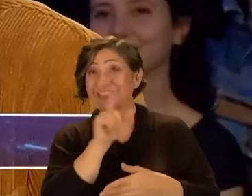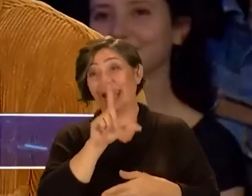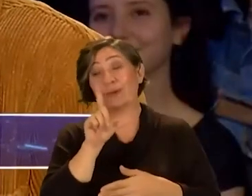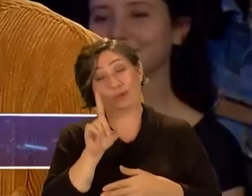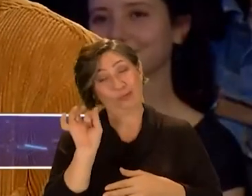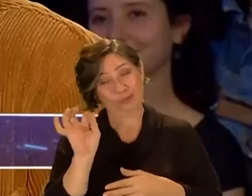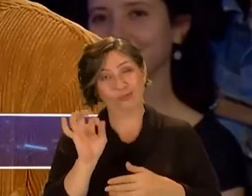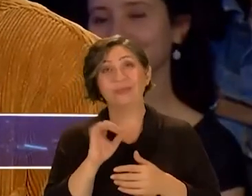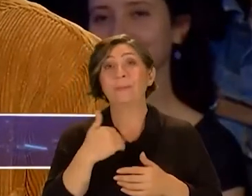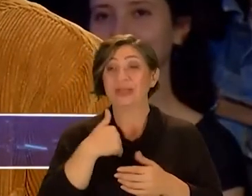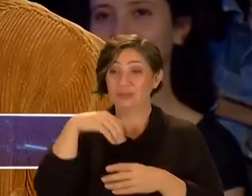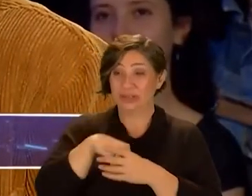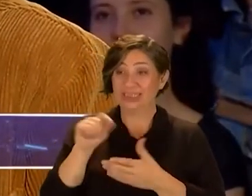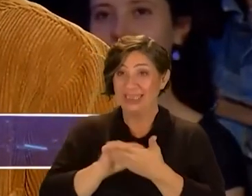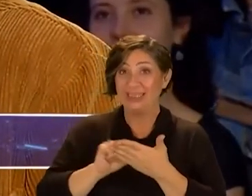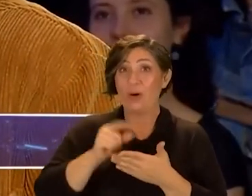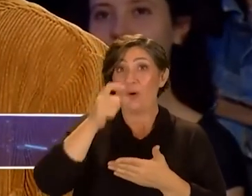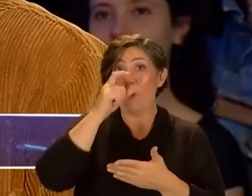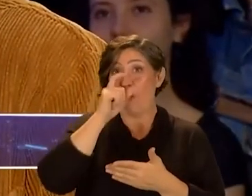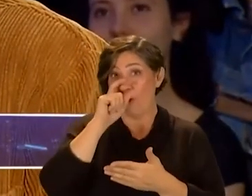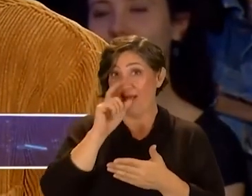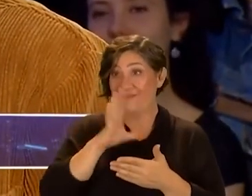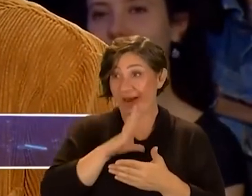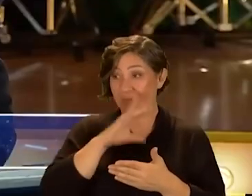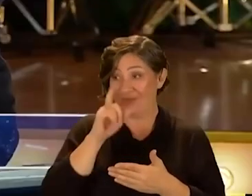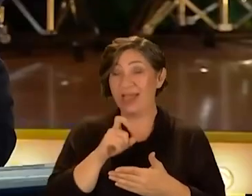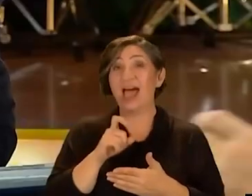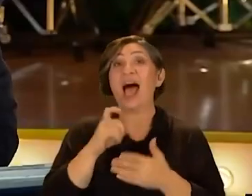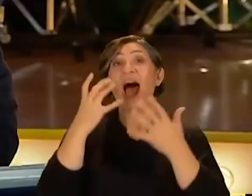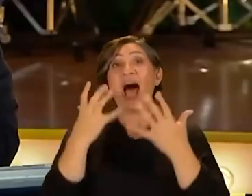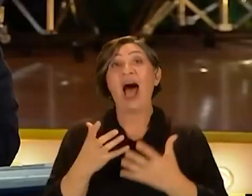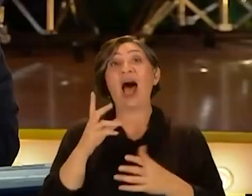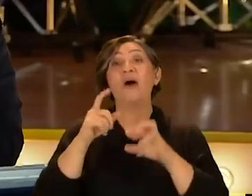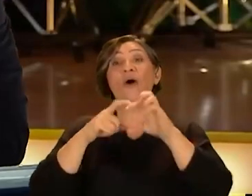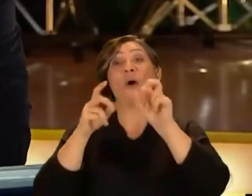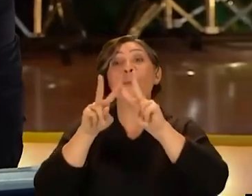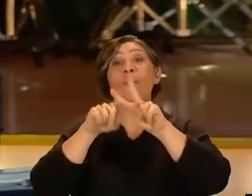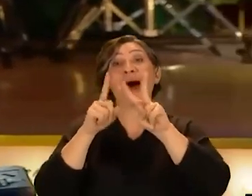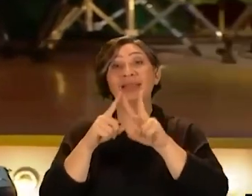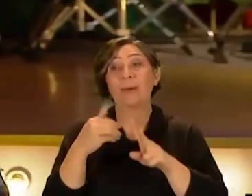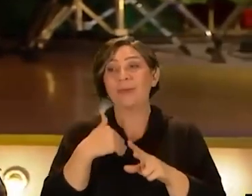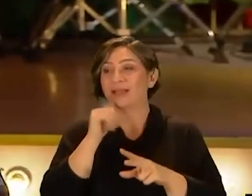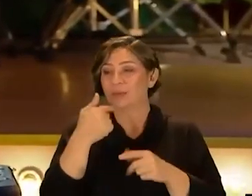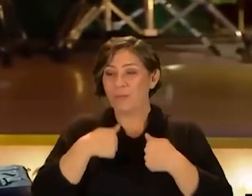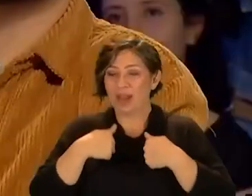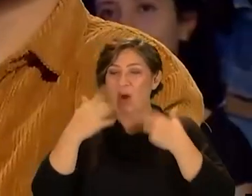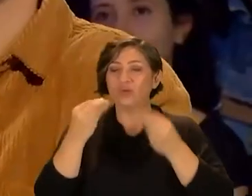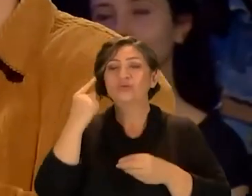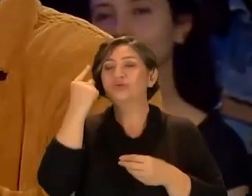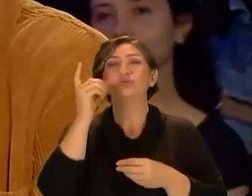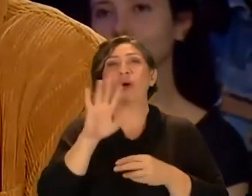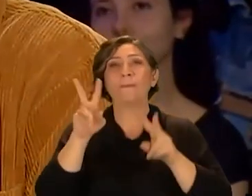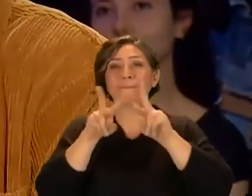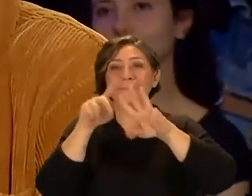Gerekiyordu Benim için yazdığım bir şarkın var Okan değil Ağır roman var Ben hiçbir zaman bana olduğunu